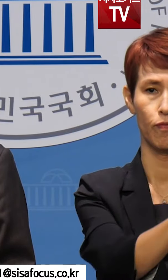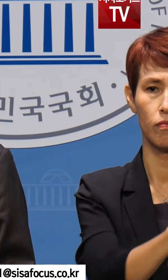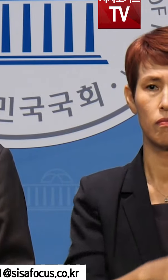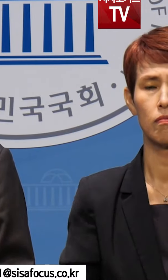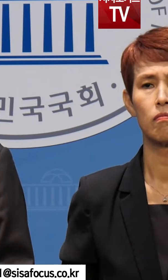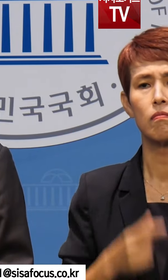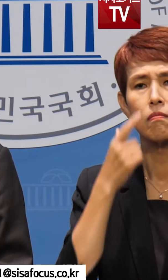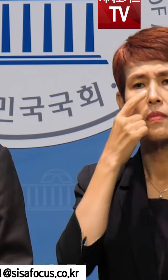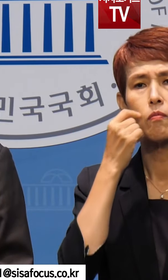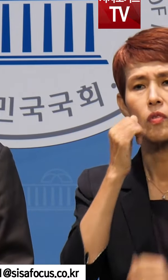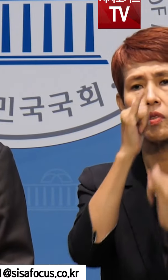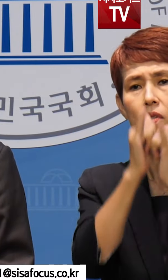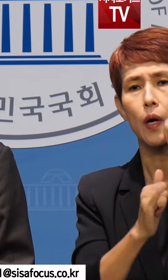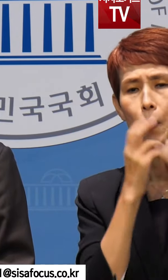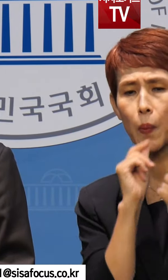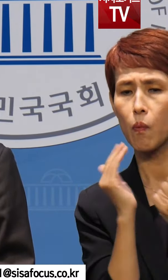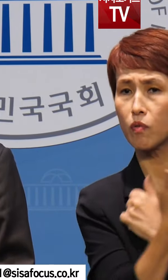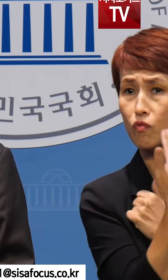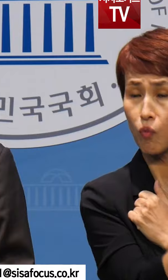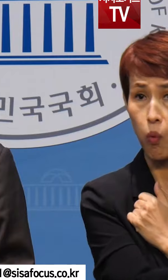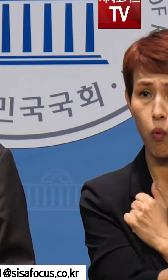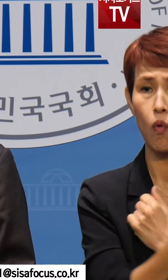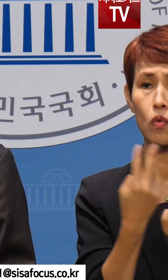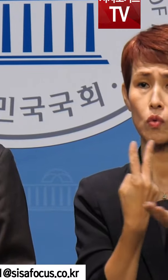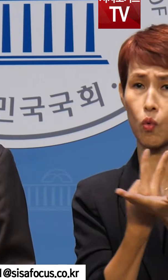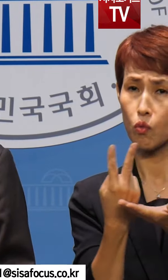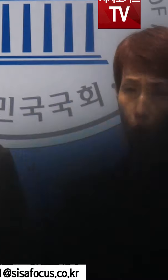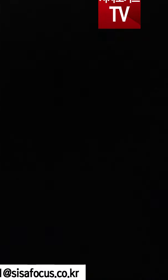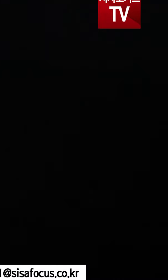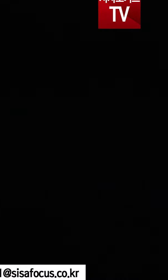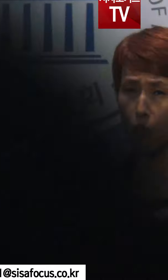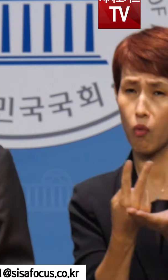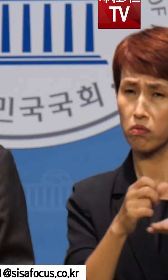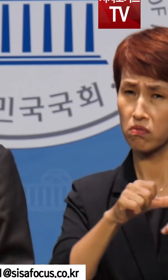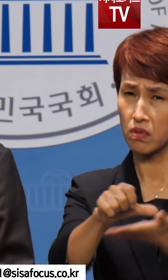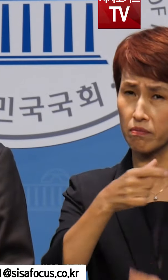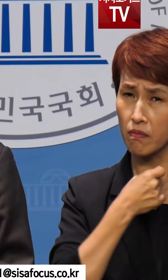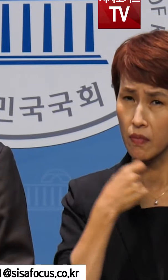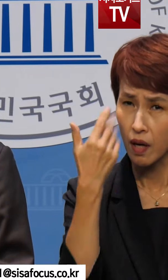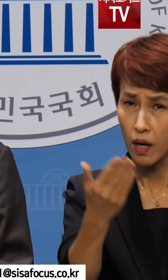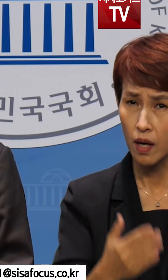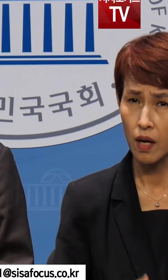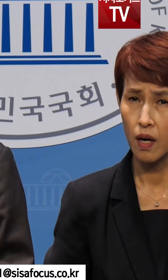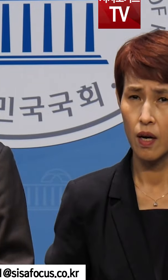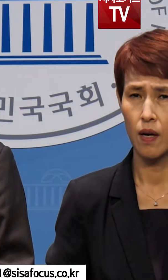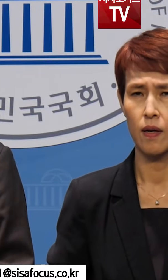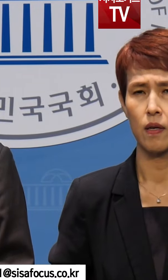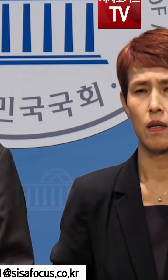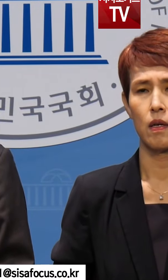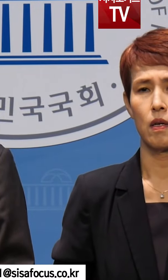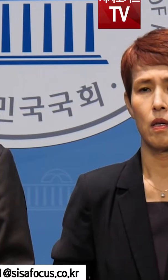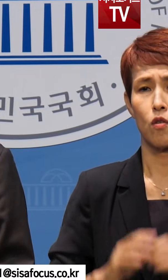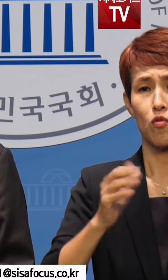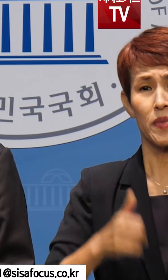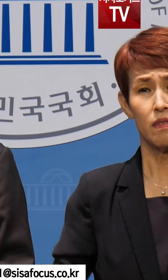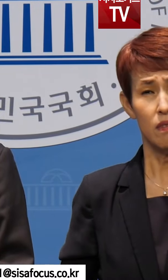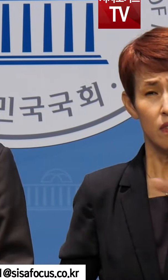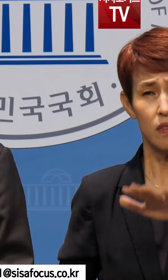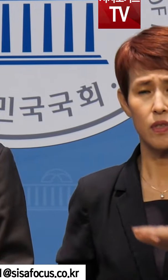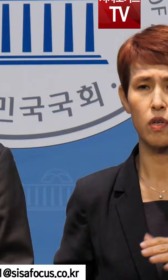덮어주는 것도 모자라 독도마저 치우려 하고 있습니다. 이러다 국민께서